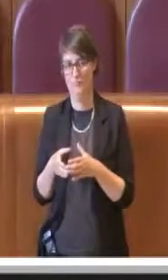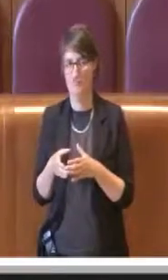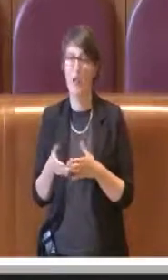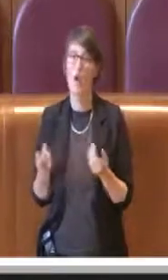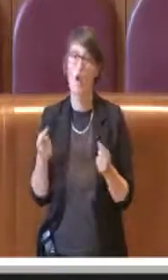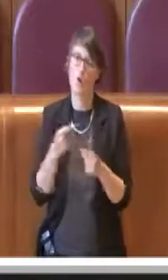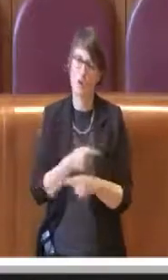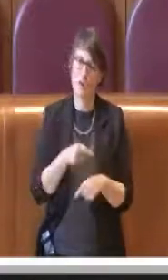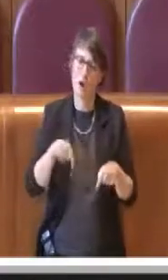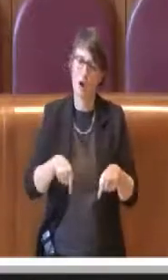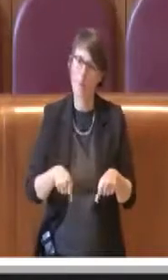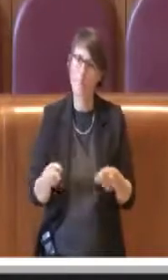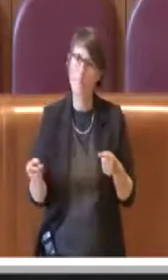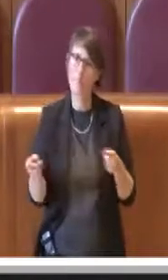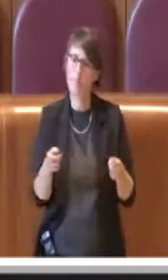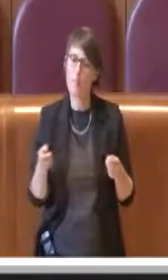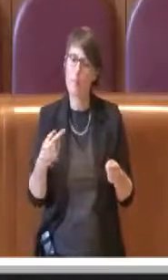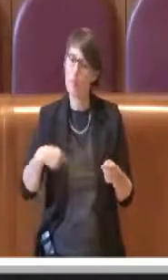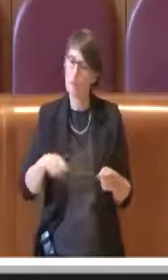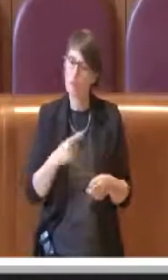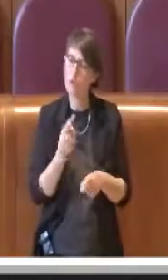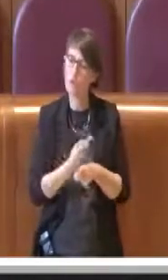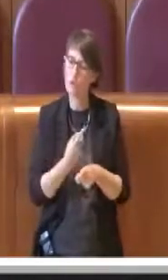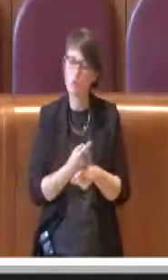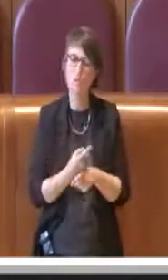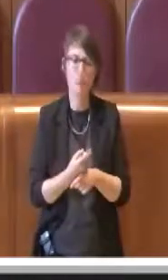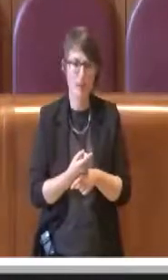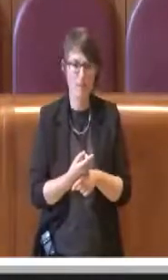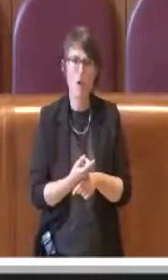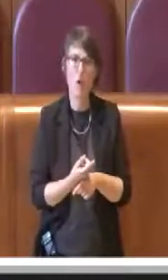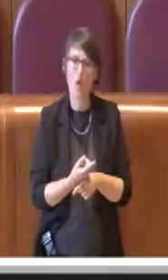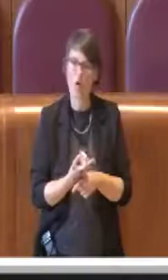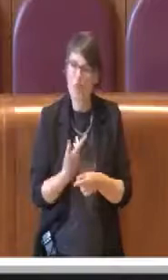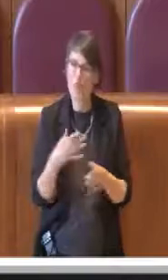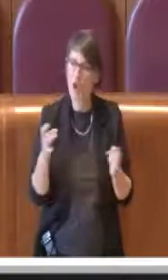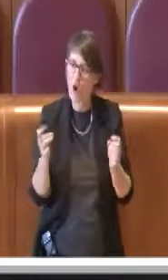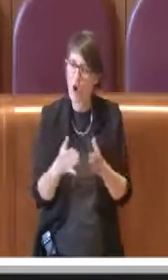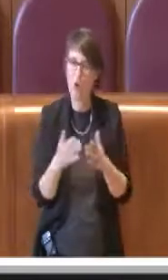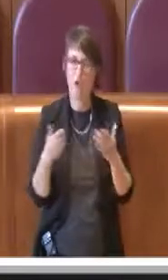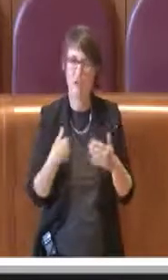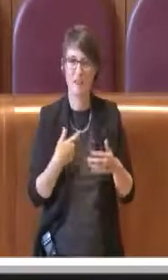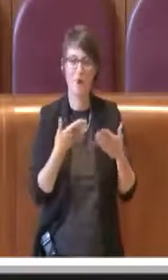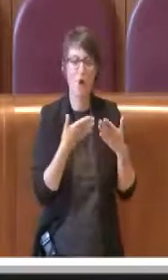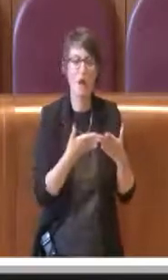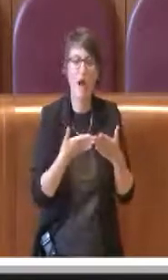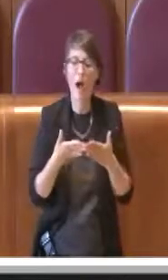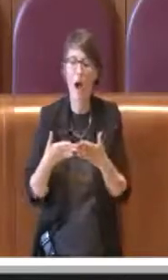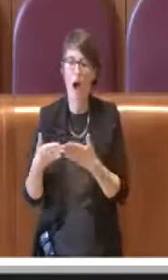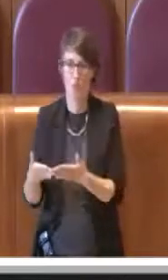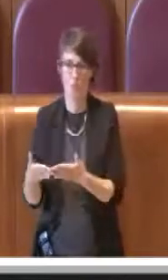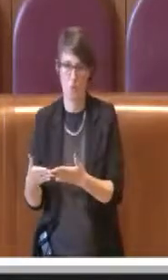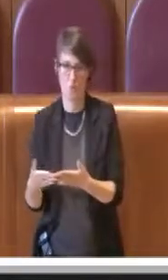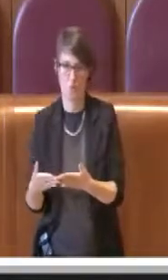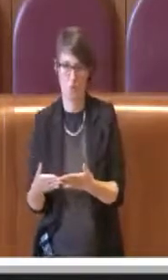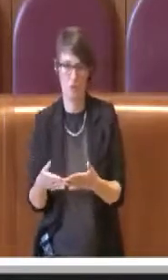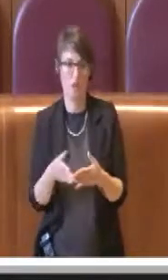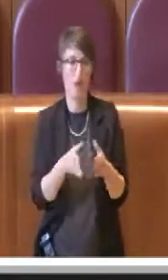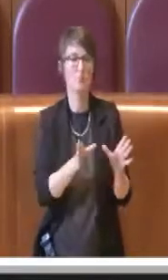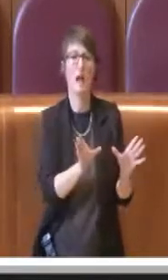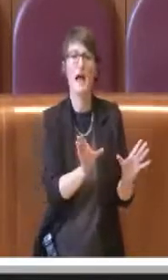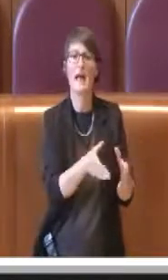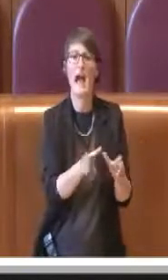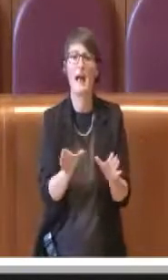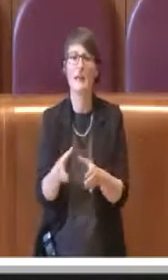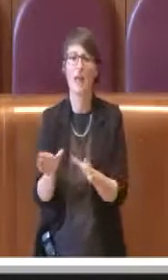necessari, che possiamo dare come ente locale a tante categorie che le stanno aspettando, che ce le chiedono a tutti, indipendentemente che